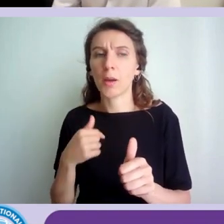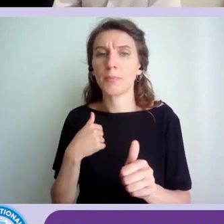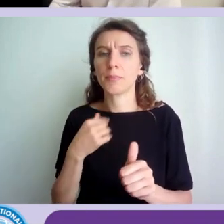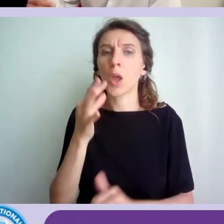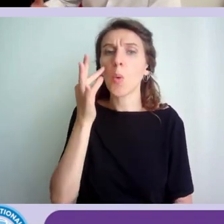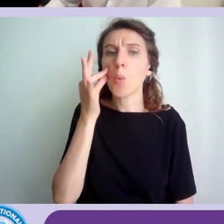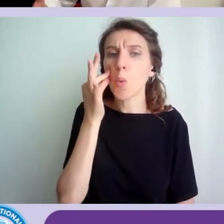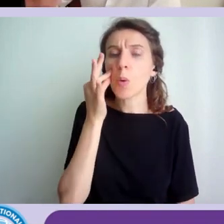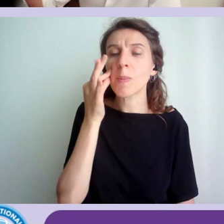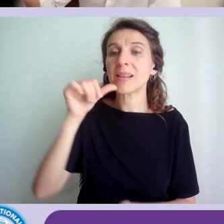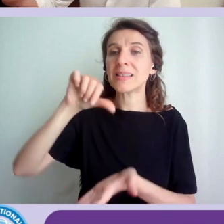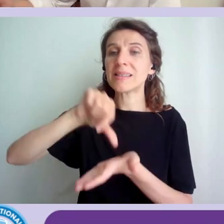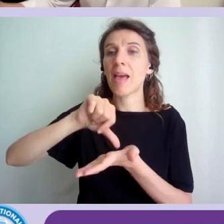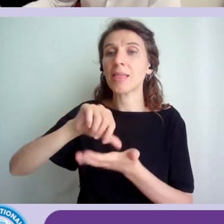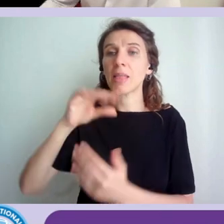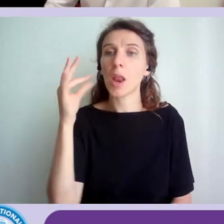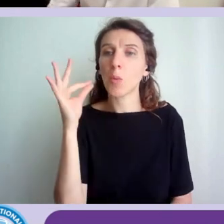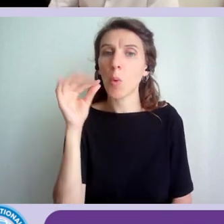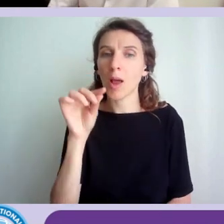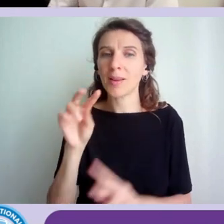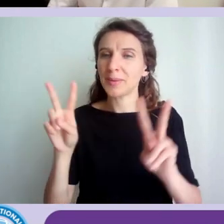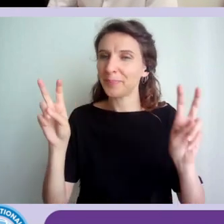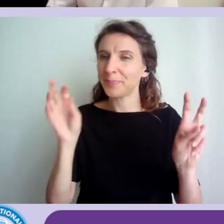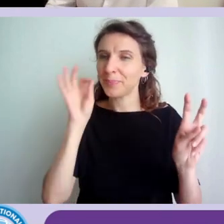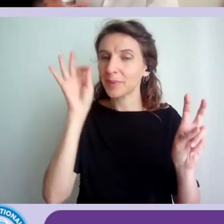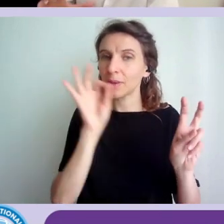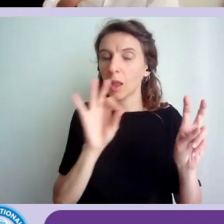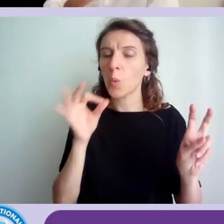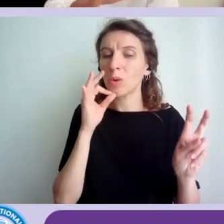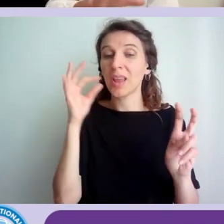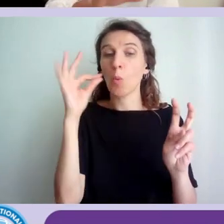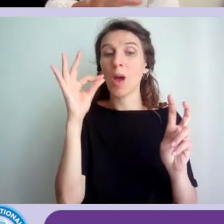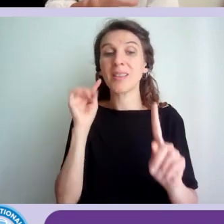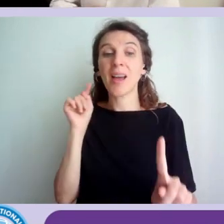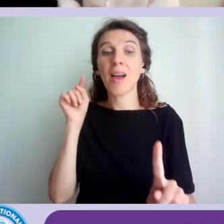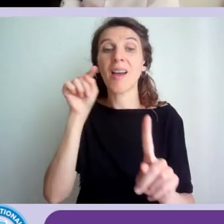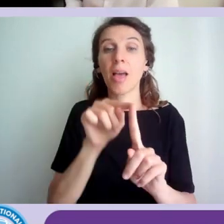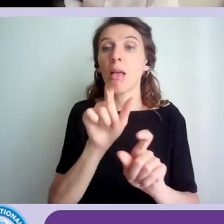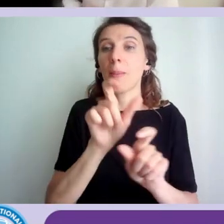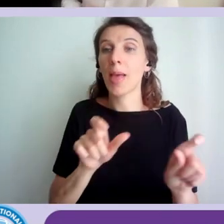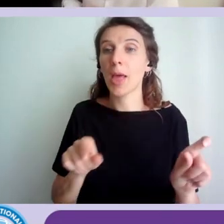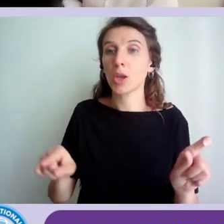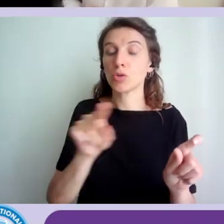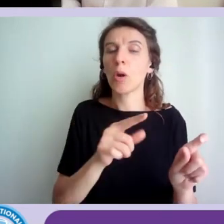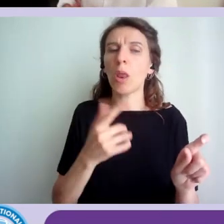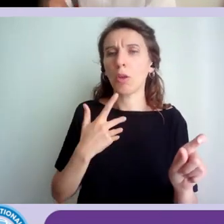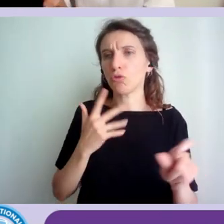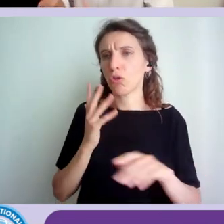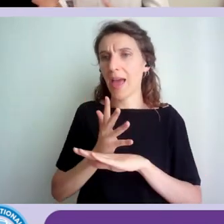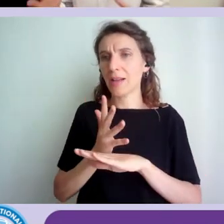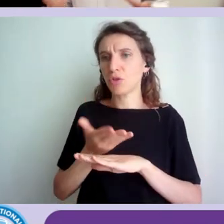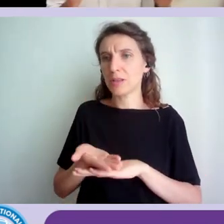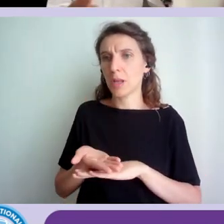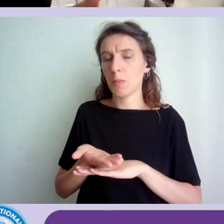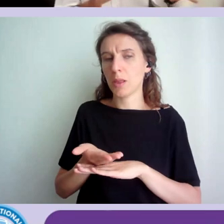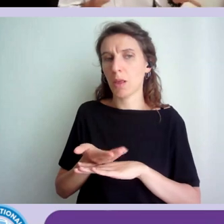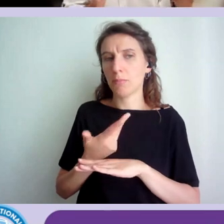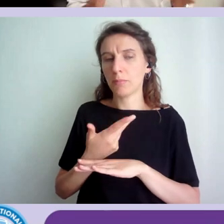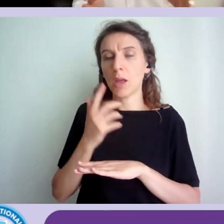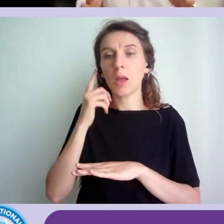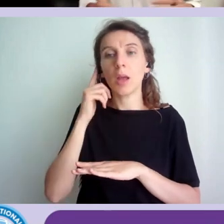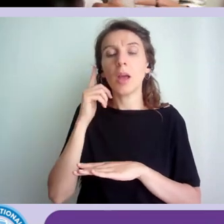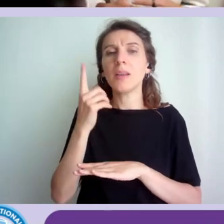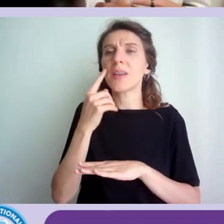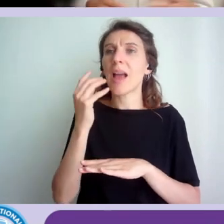quality, dunque qualità orientata alle persone, abbiamo ovviamente la componente di accessibilità. Il fatto che quell